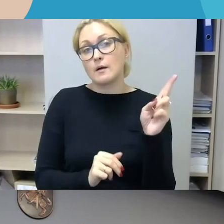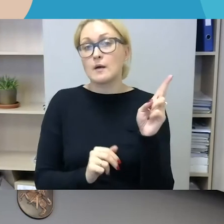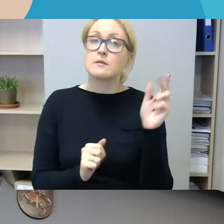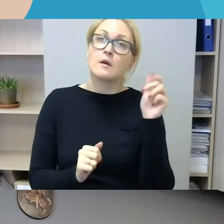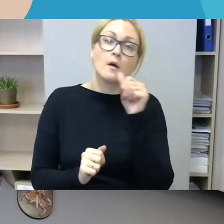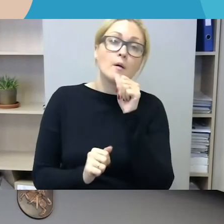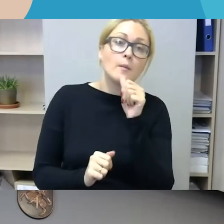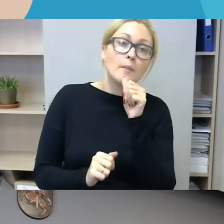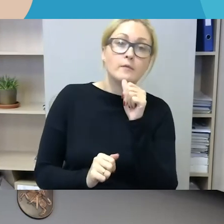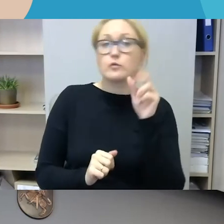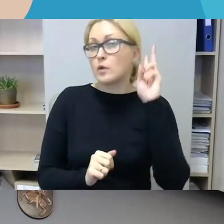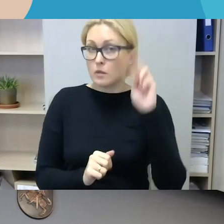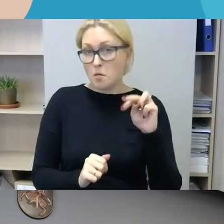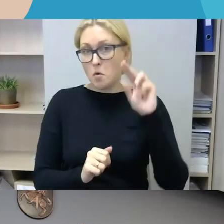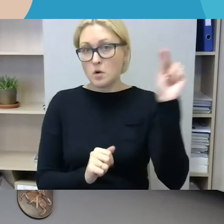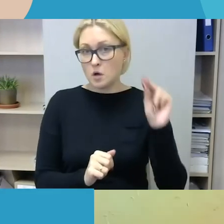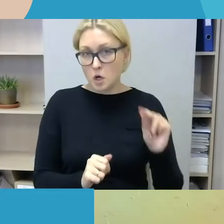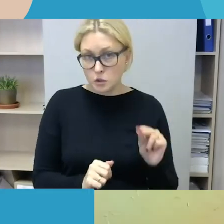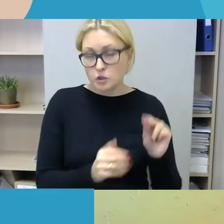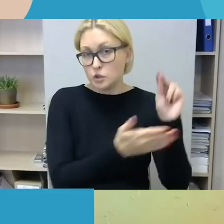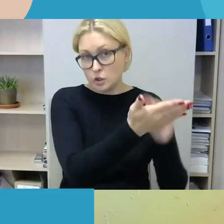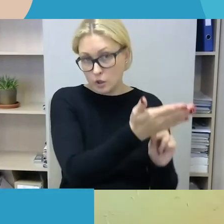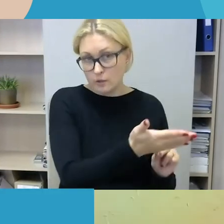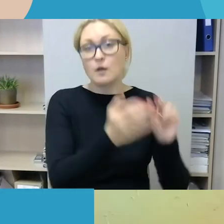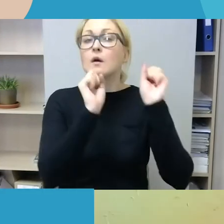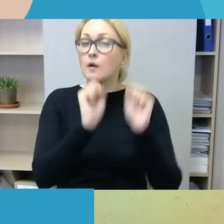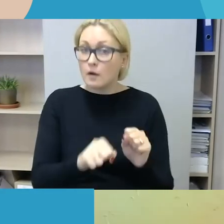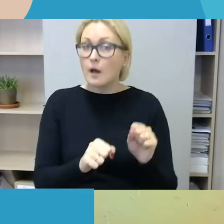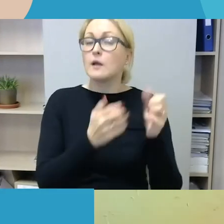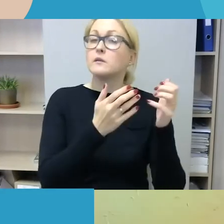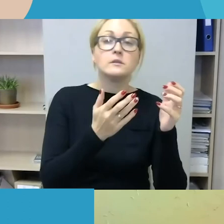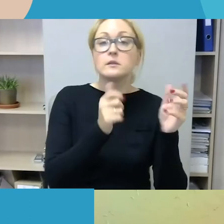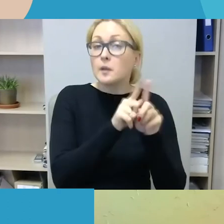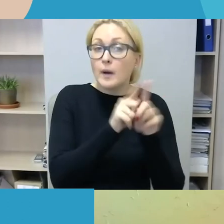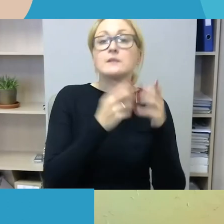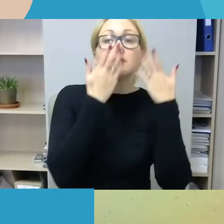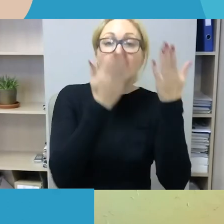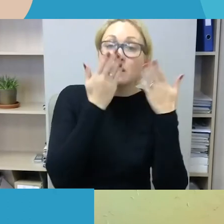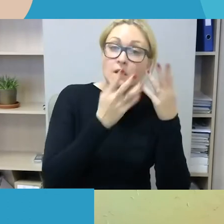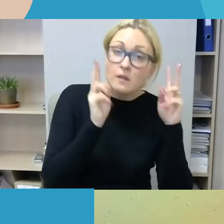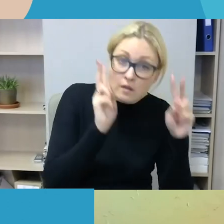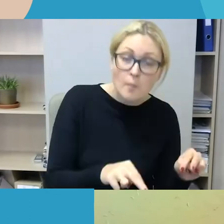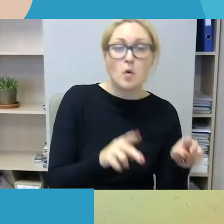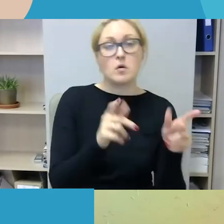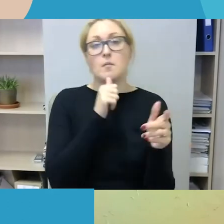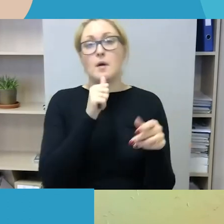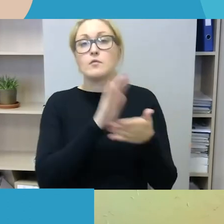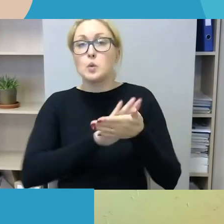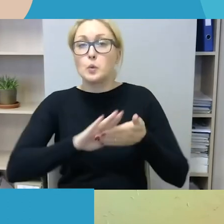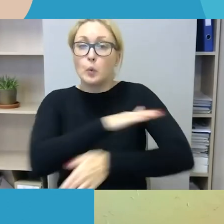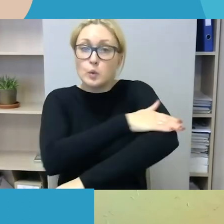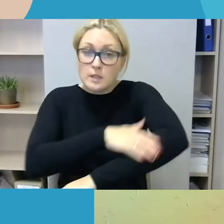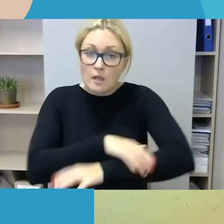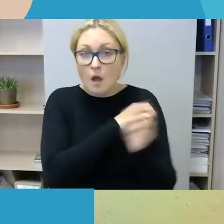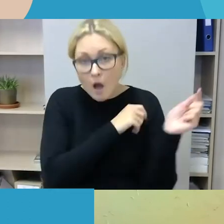kurie nemoka rašyti ar skaityti, tie, kurie nekalba valstybinę lietuvių kalbą, iš užsienio atvykę